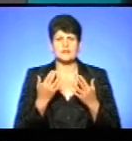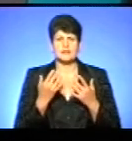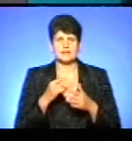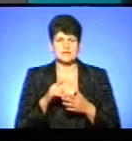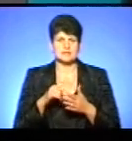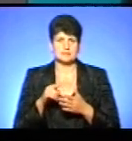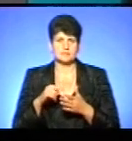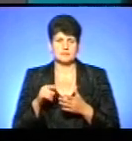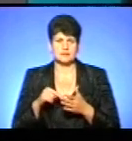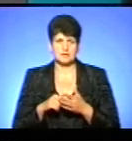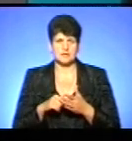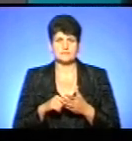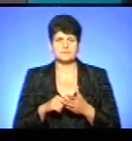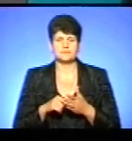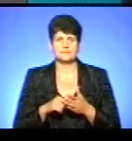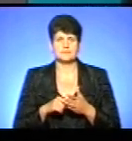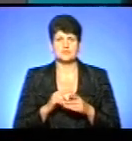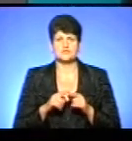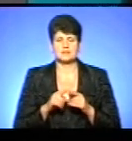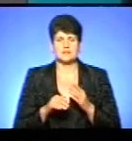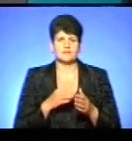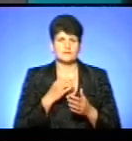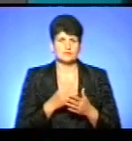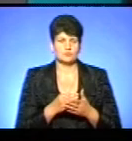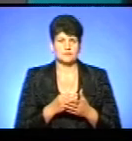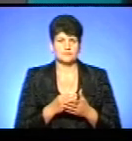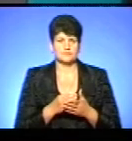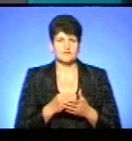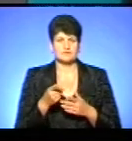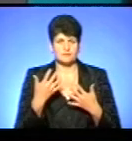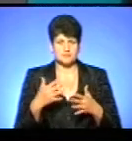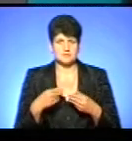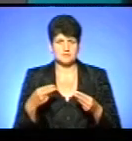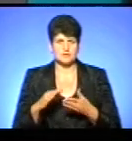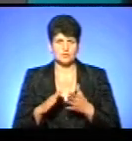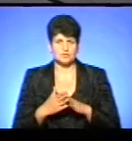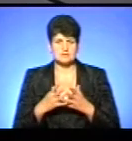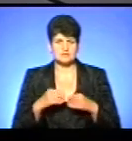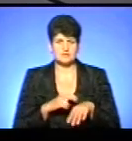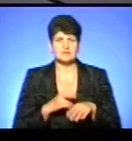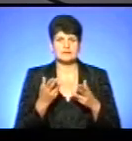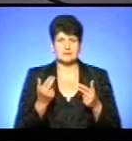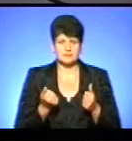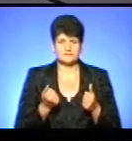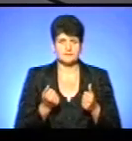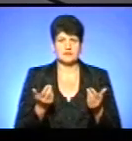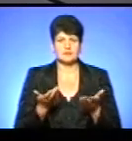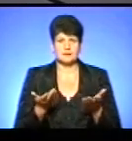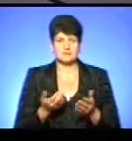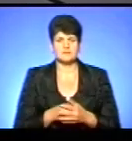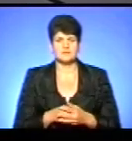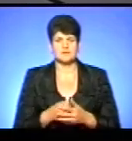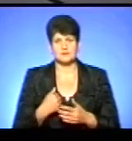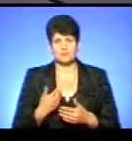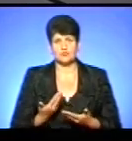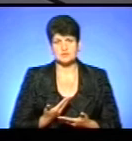швидких запитань, кілька швидких відповідей, якщо ви не проти. Ви вже уклали угоду з сімейним лікарем. Так. Яким? Ну, я